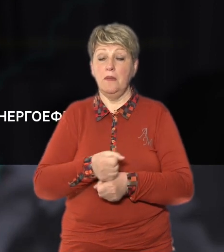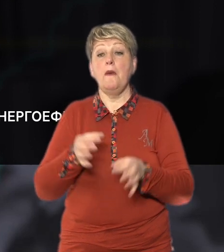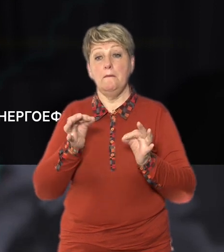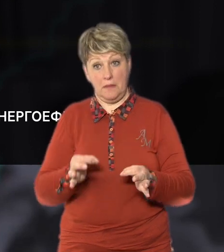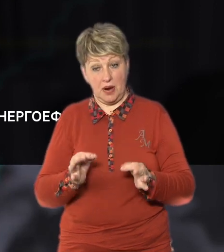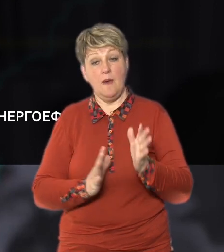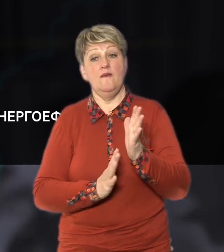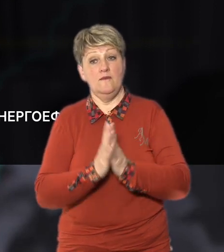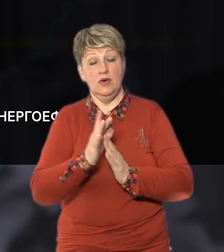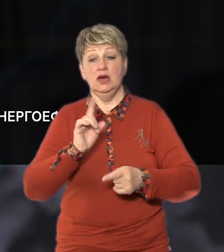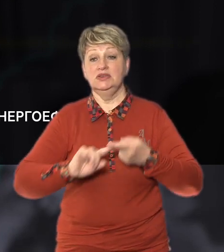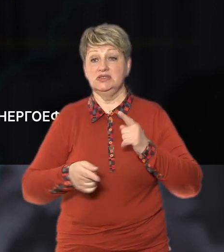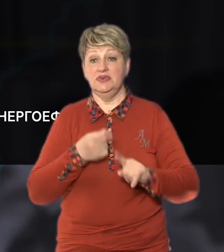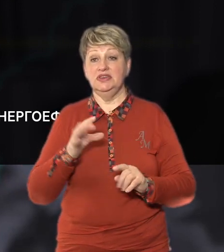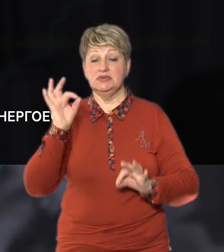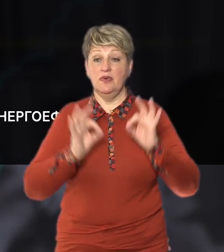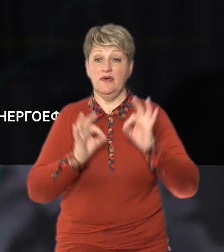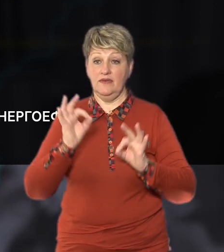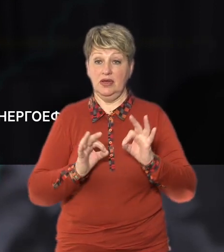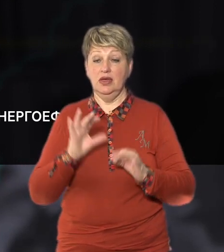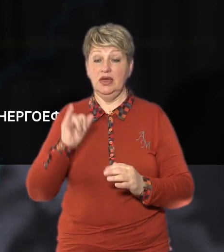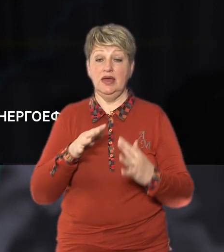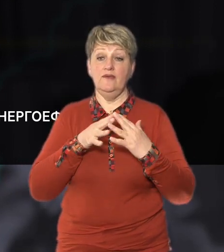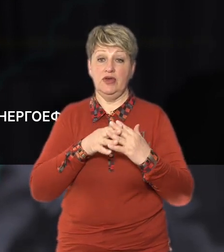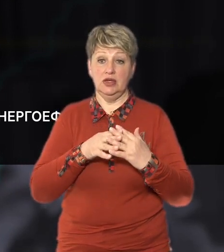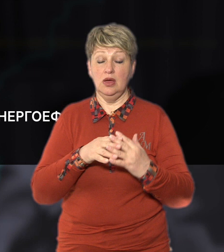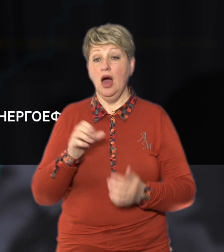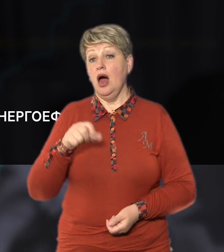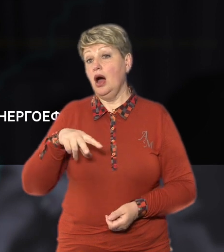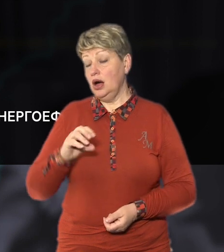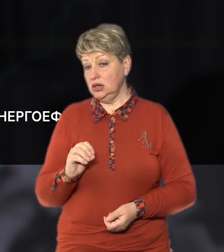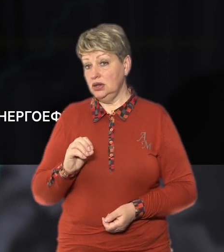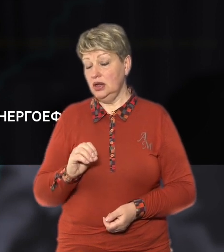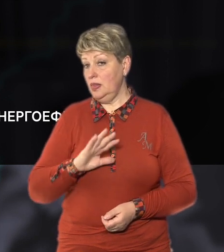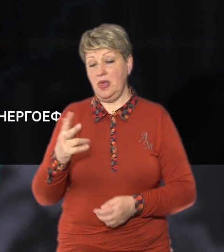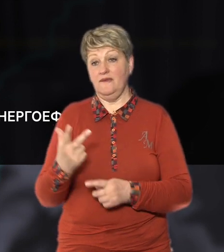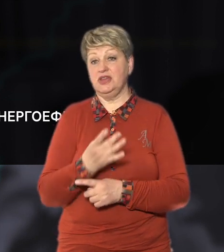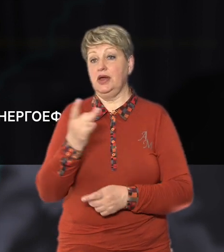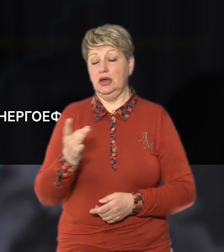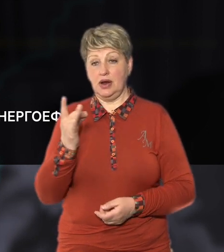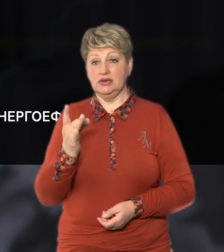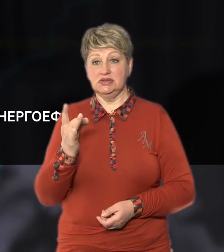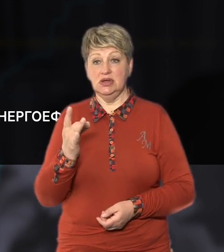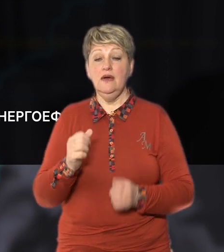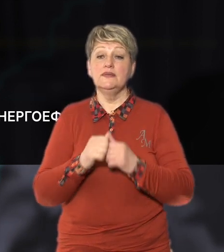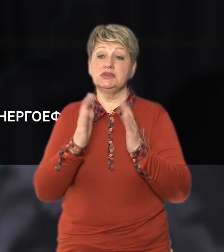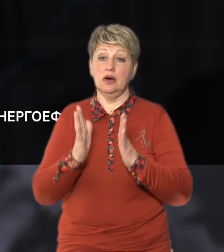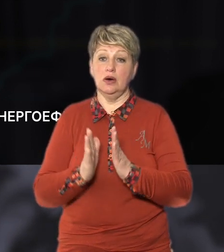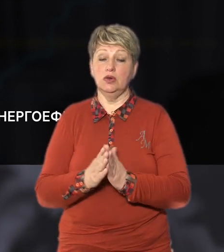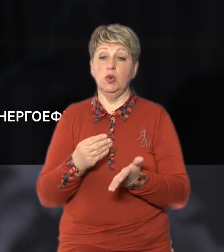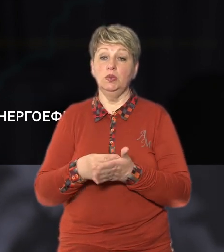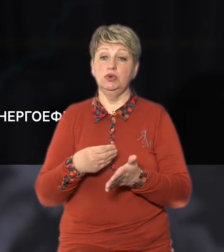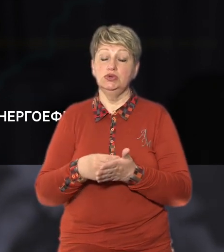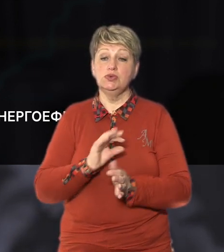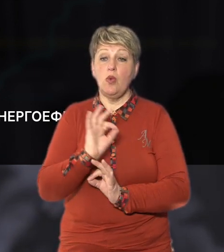виросла в зв'язку з інфляцією і війною, але не в три рази Тобто загалом сума